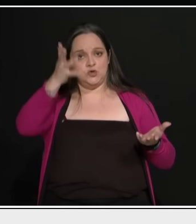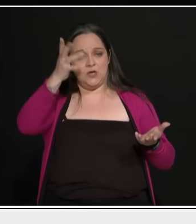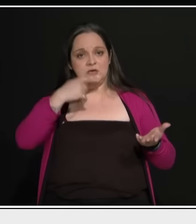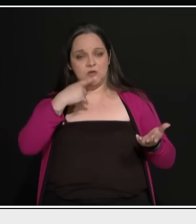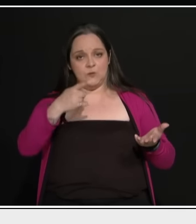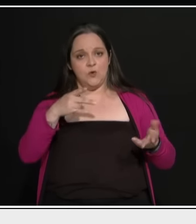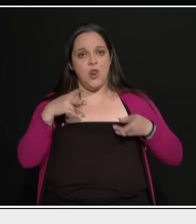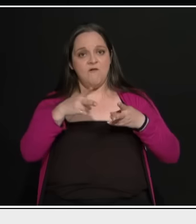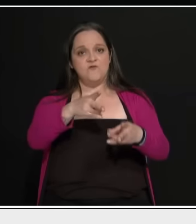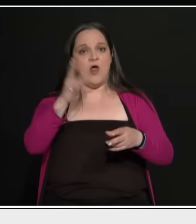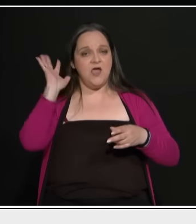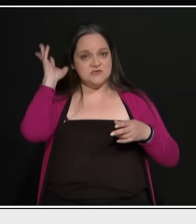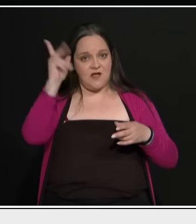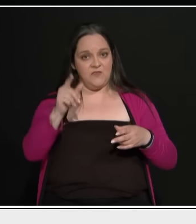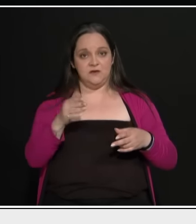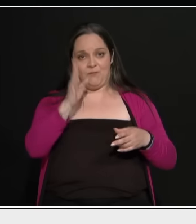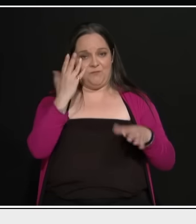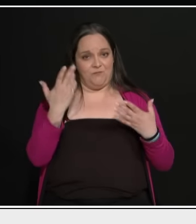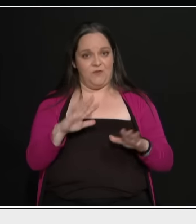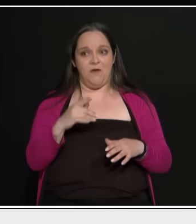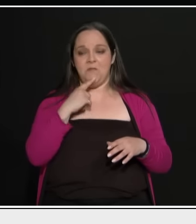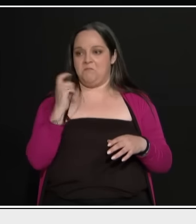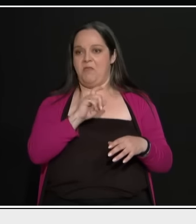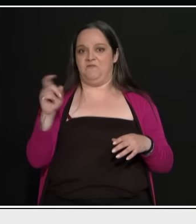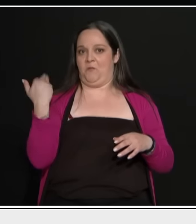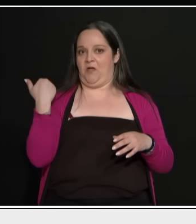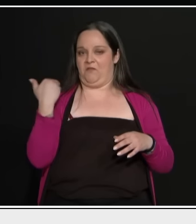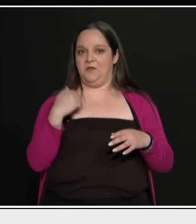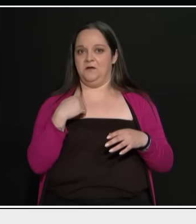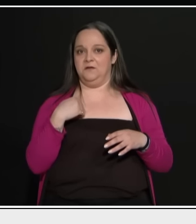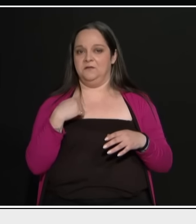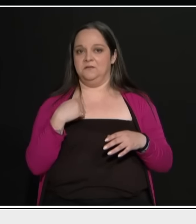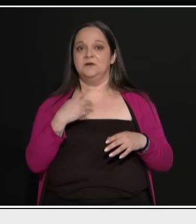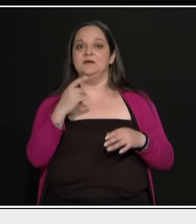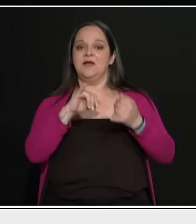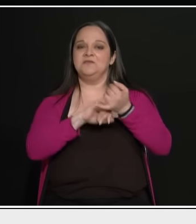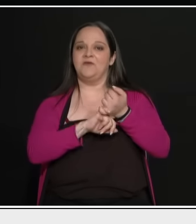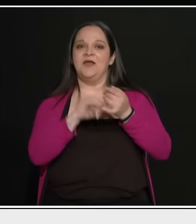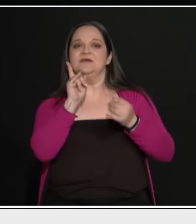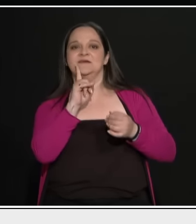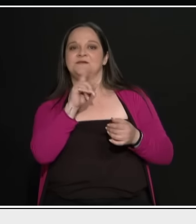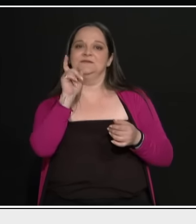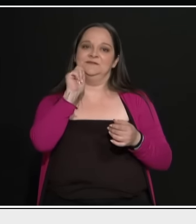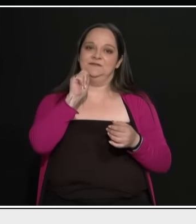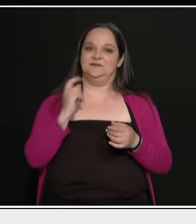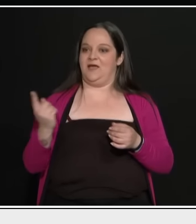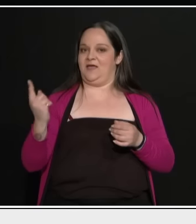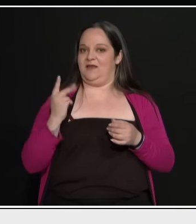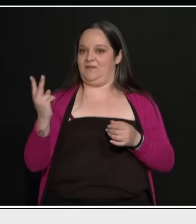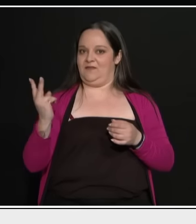Λεωφόρα Αλεξάνδρας που μου συνέβη μιας εβδομάδας, με πλησίασε ένα ανδρόγινο και μου λέει